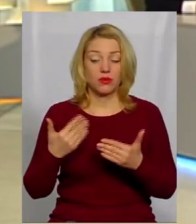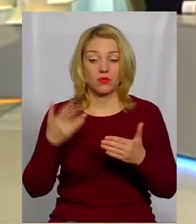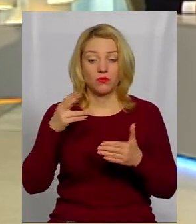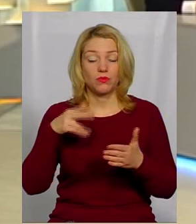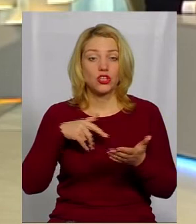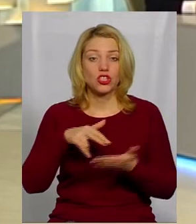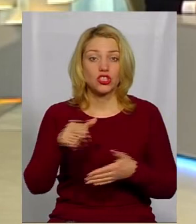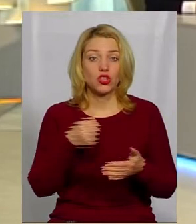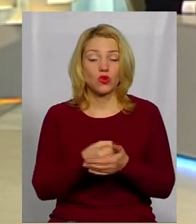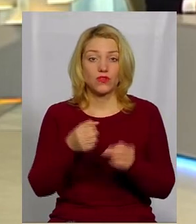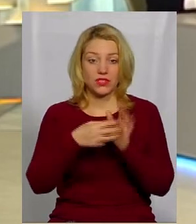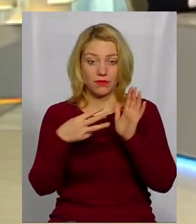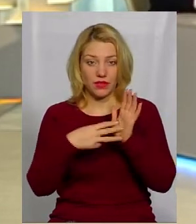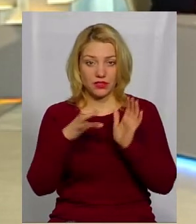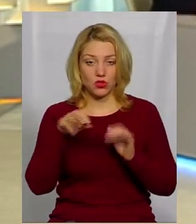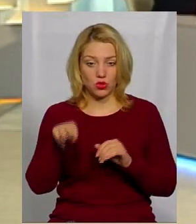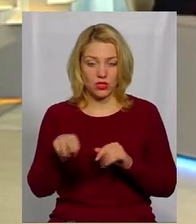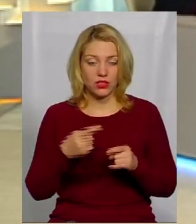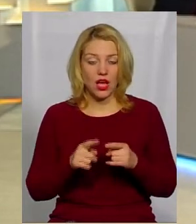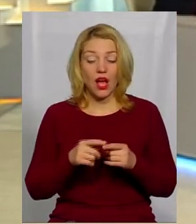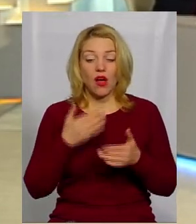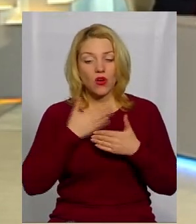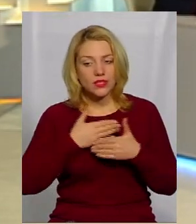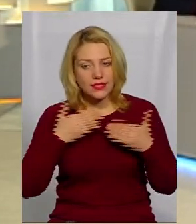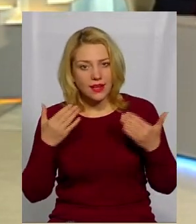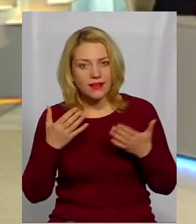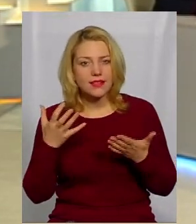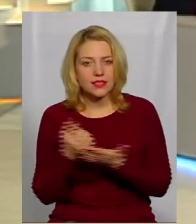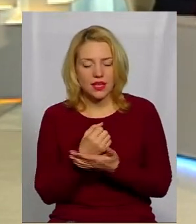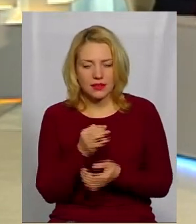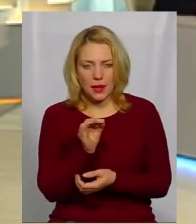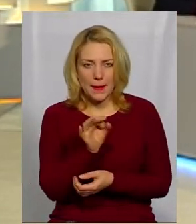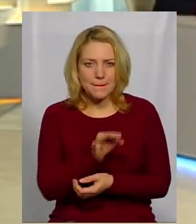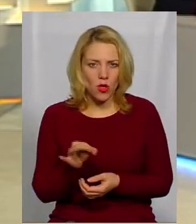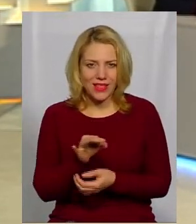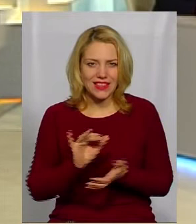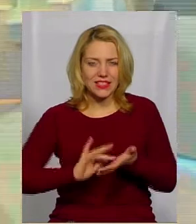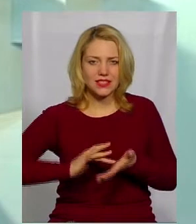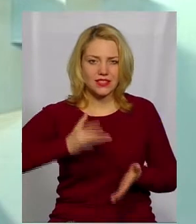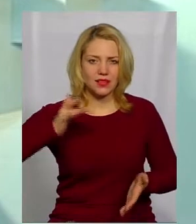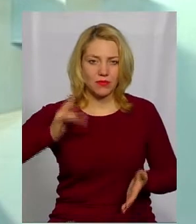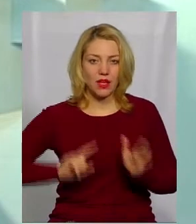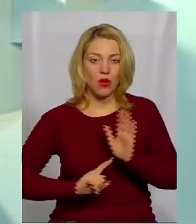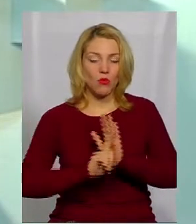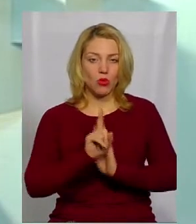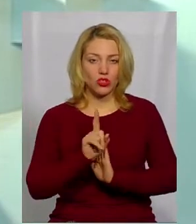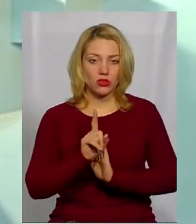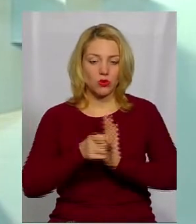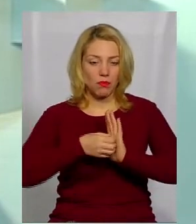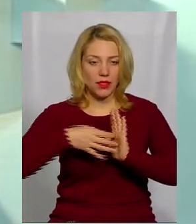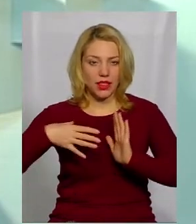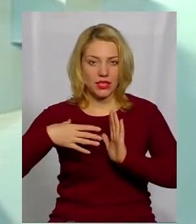століття. Хоча остання знахідка – це монета, малесенька монета, така срібна, початку 15